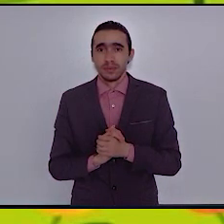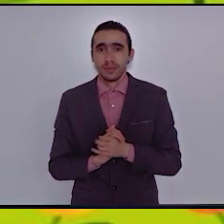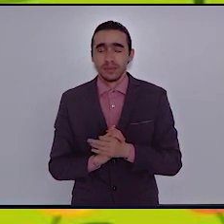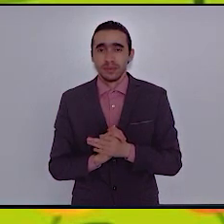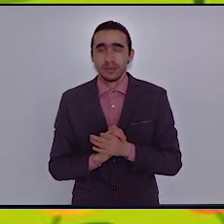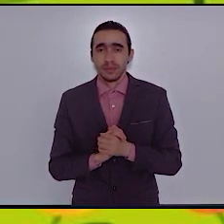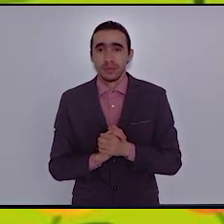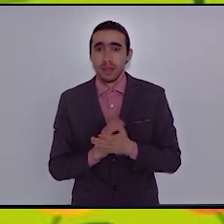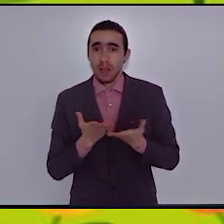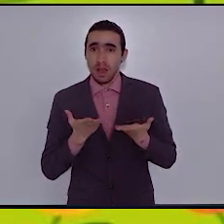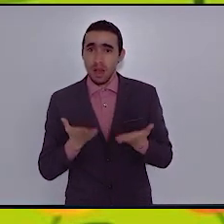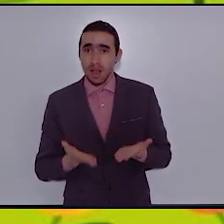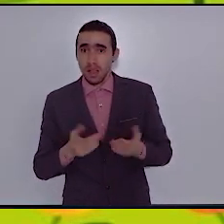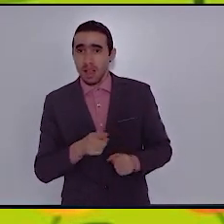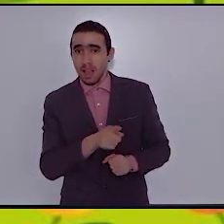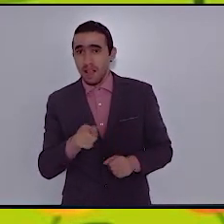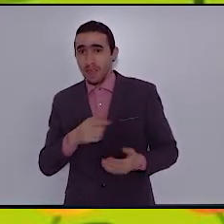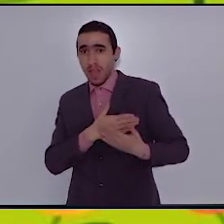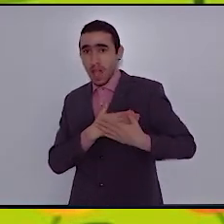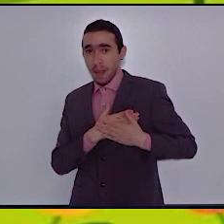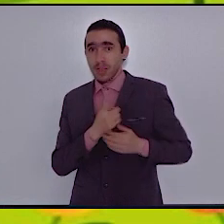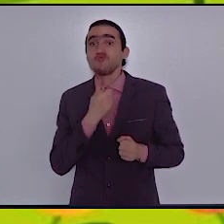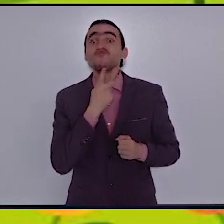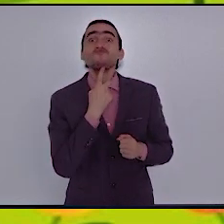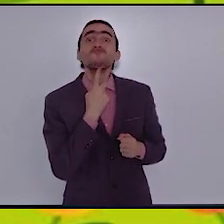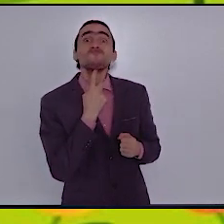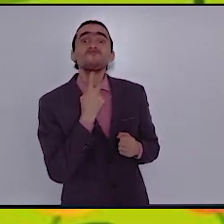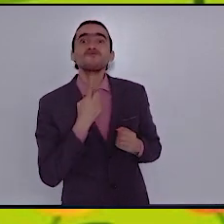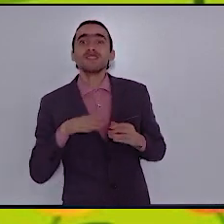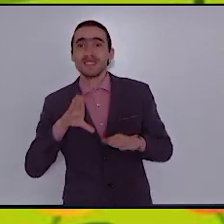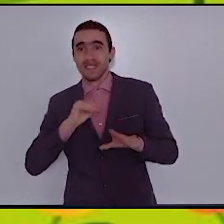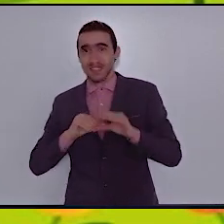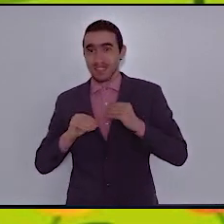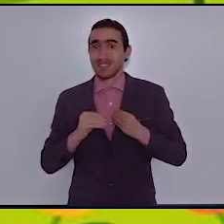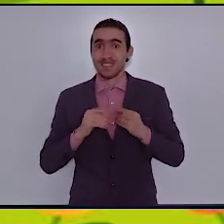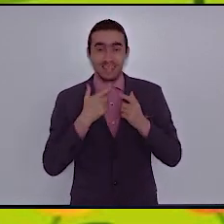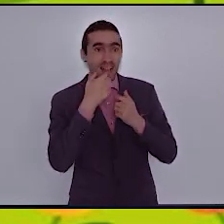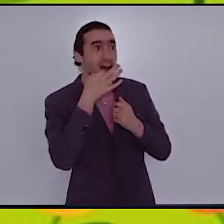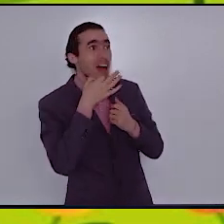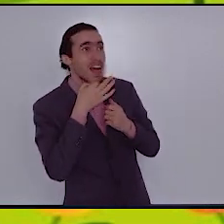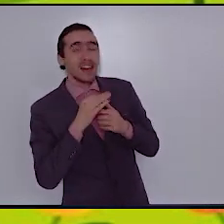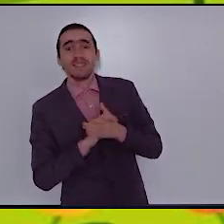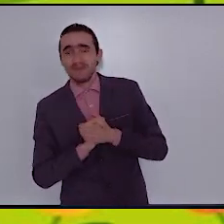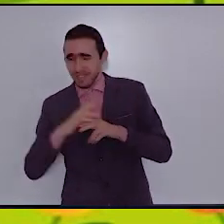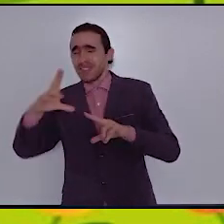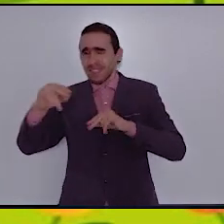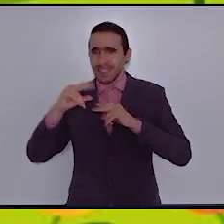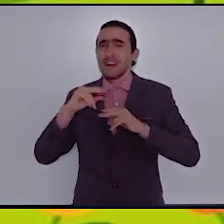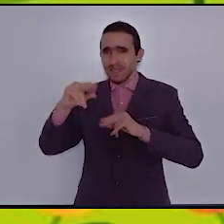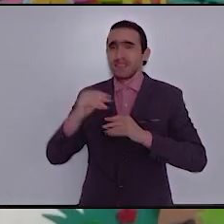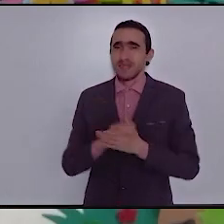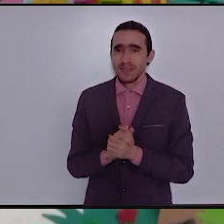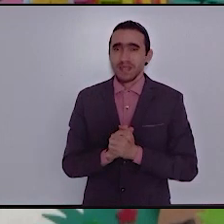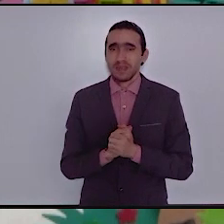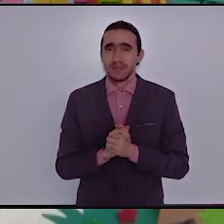والآن يا أحبائي هل استمتعتم بالحكاية؟ نعم وأنا كذلك استمتعت كثيرا